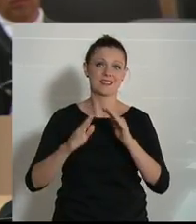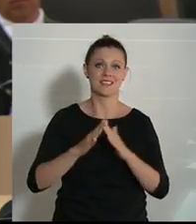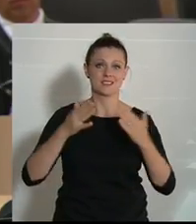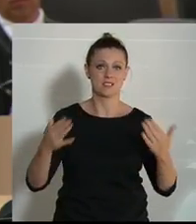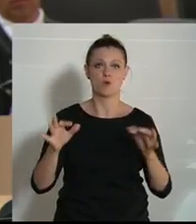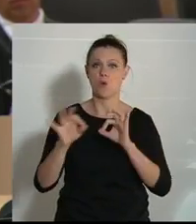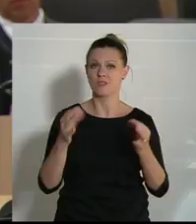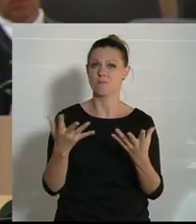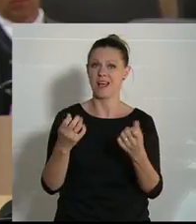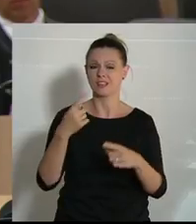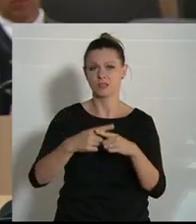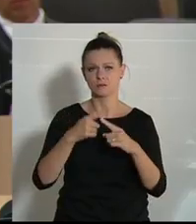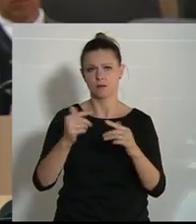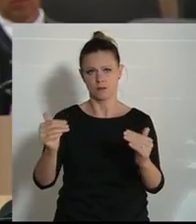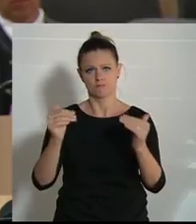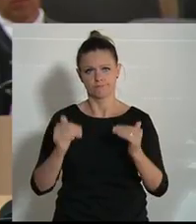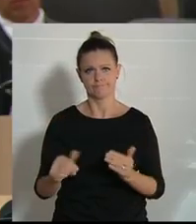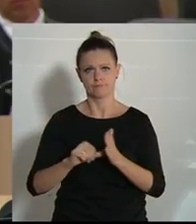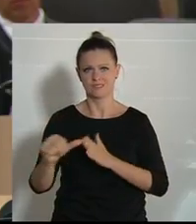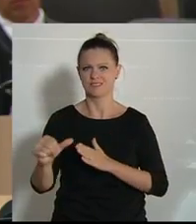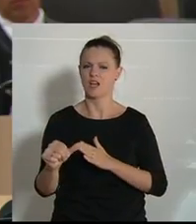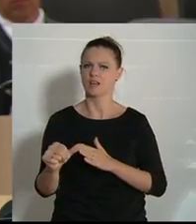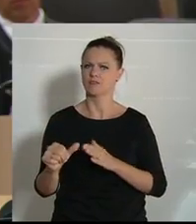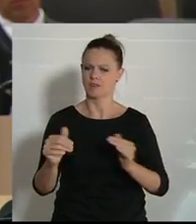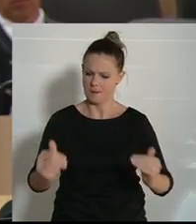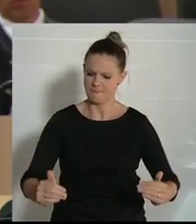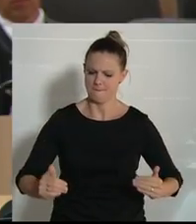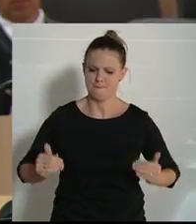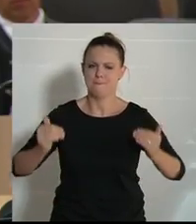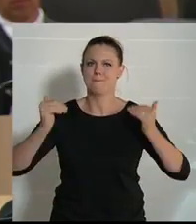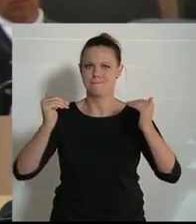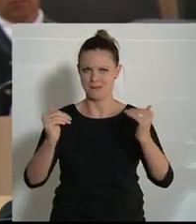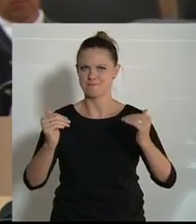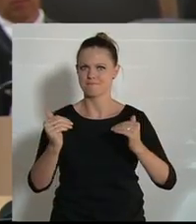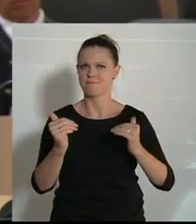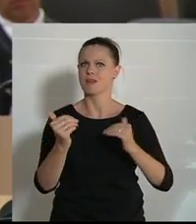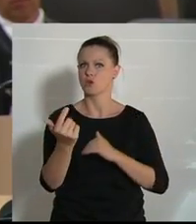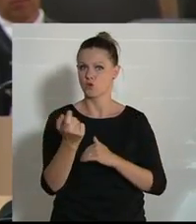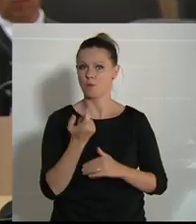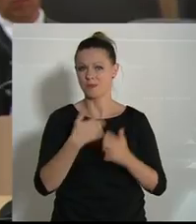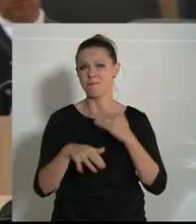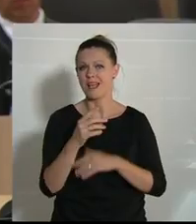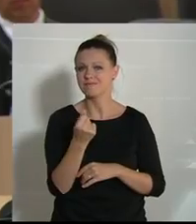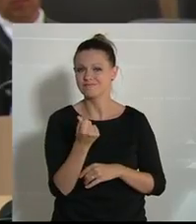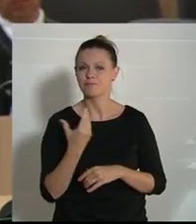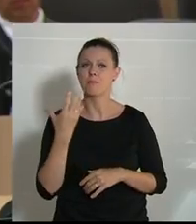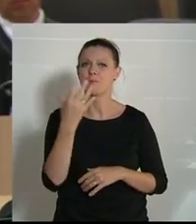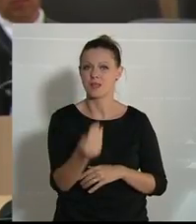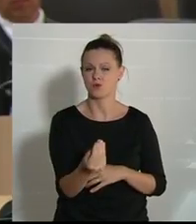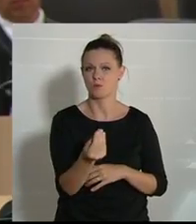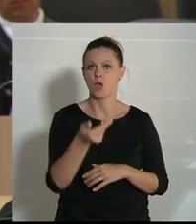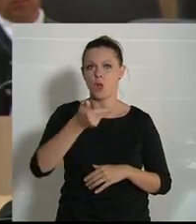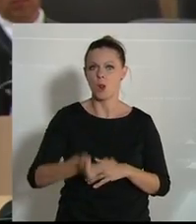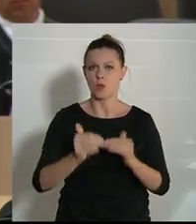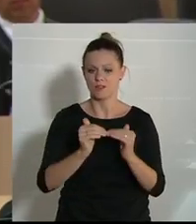bezahlten Praktikumsstunden monetär signifikant zu erhöhen, um eine sukzessive nachhaltige Erhöhung des